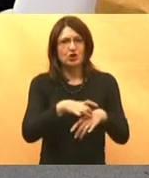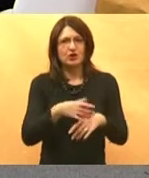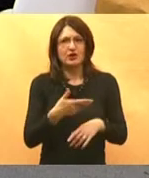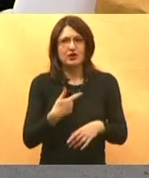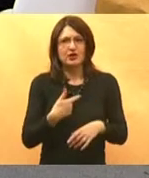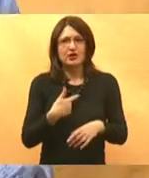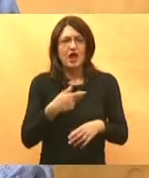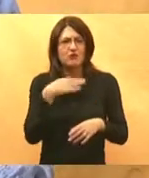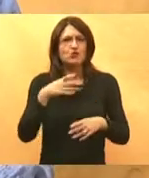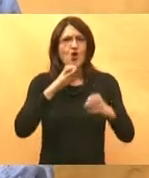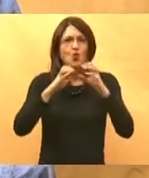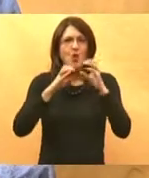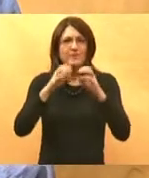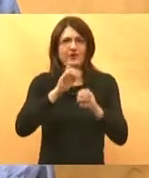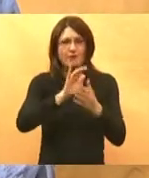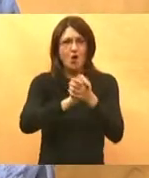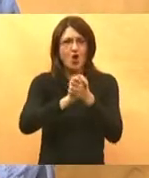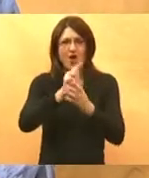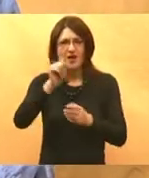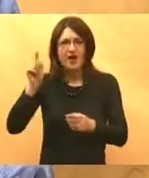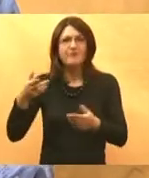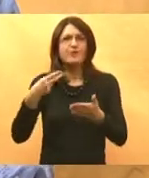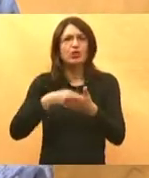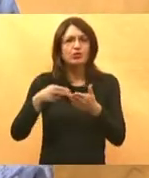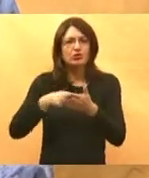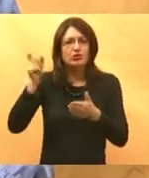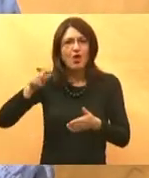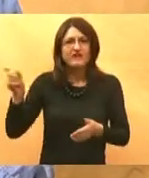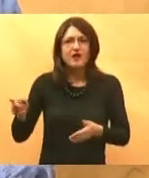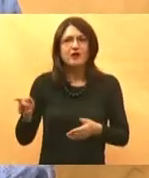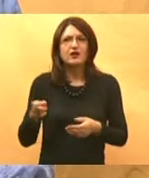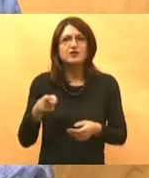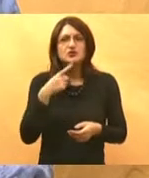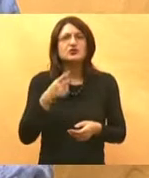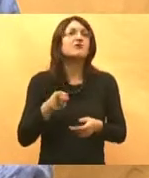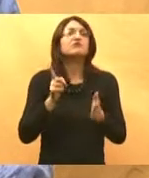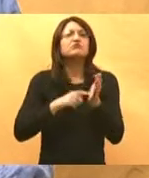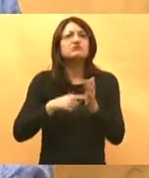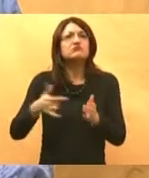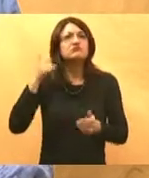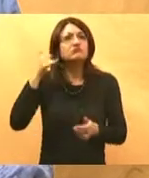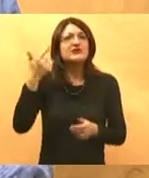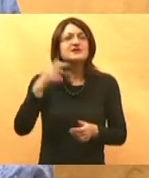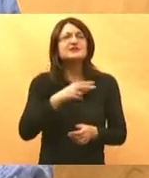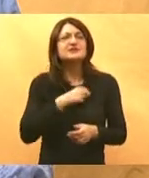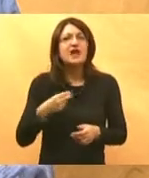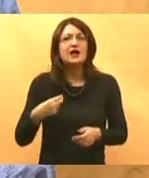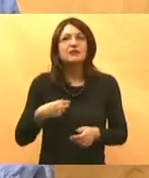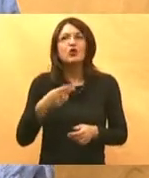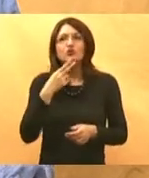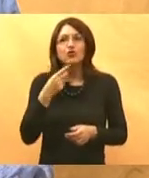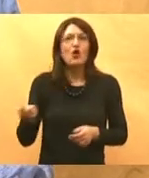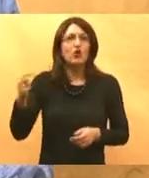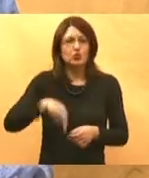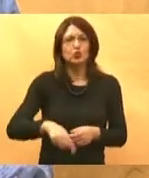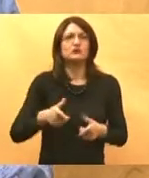kako dosta komuniciram i s vašim kolegama novinarima i tako poznatim ljudima relativno često me zovu iz Zagreba ljudi koji su se ili doselili ili